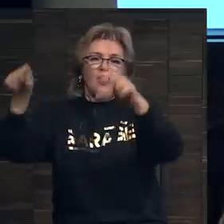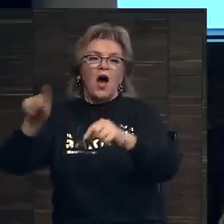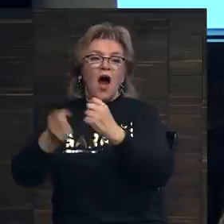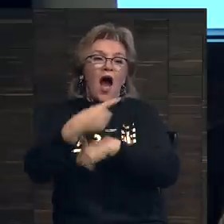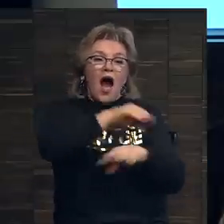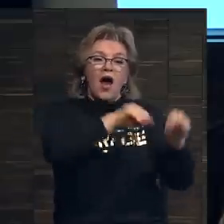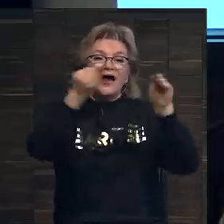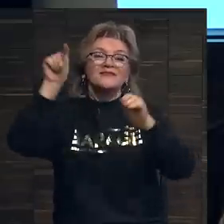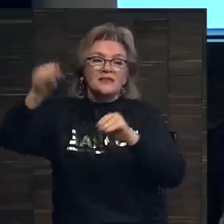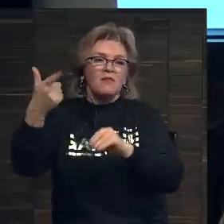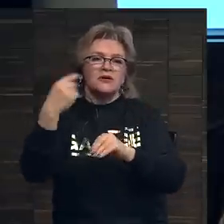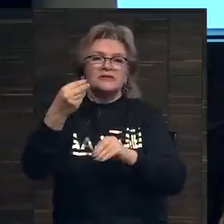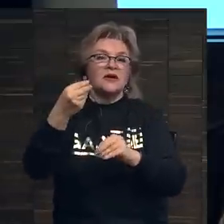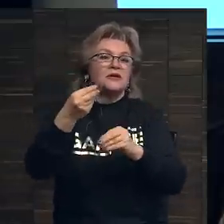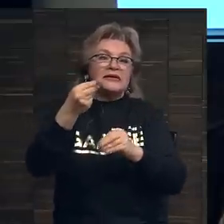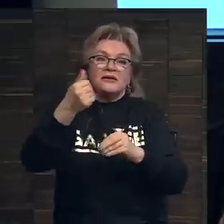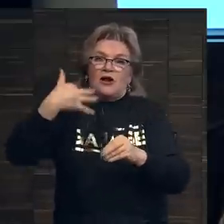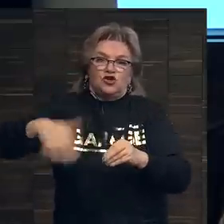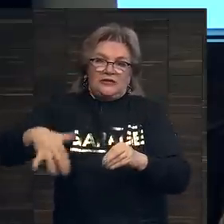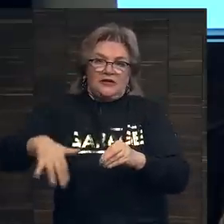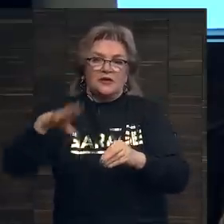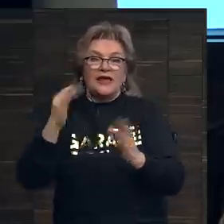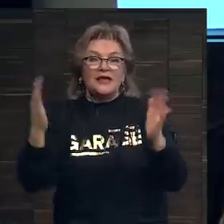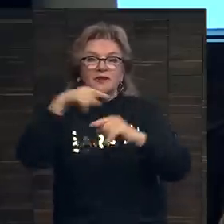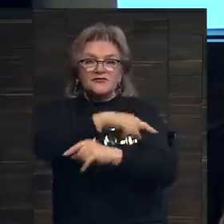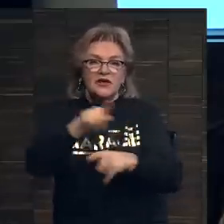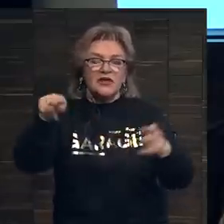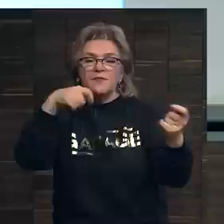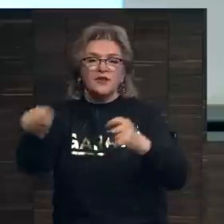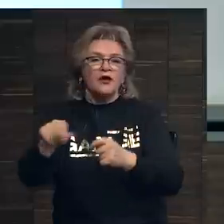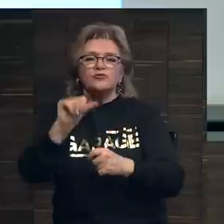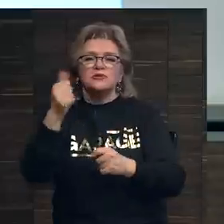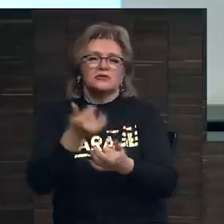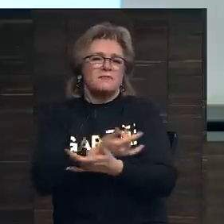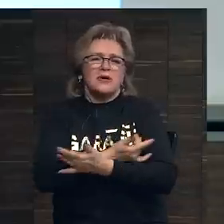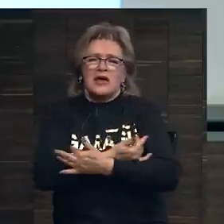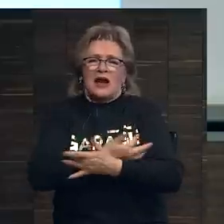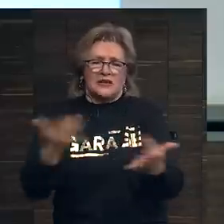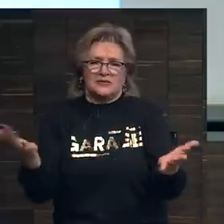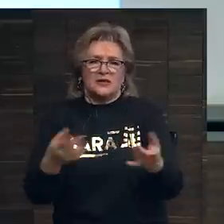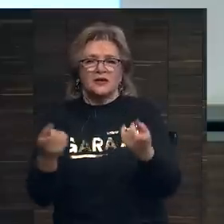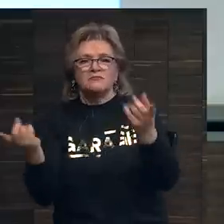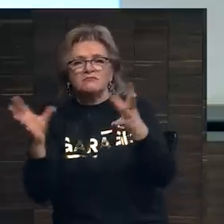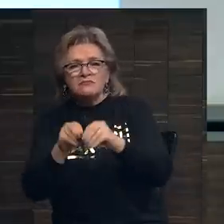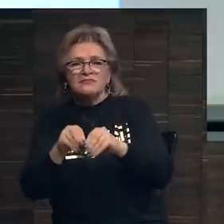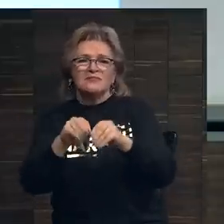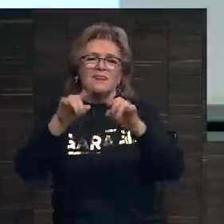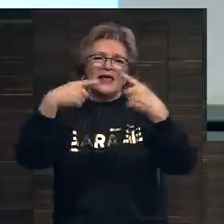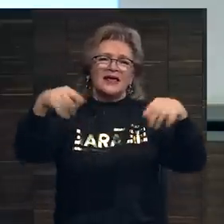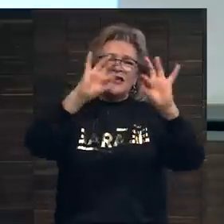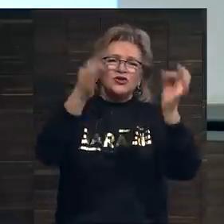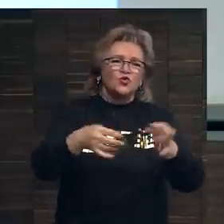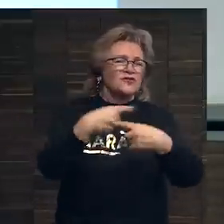большие деньги, и произведения теперь продаются самые разные, наряду с произведением искусства, совсем другие лоты.